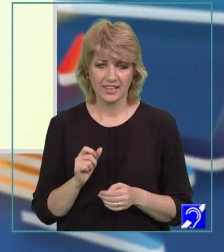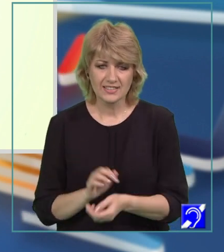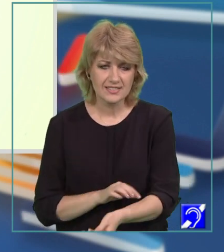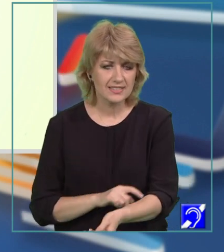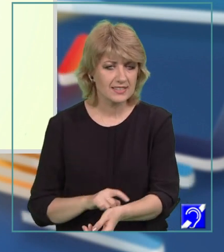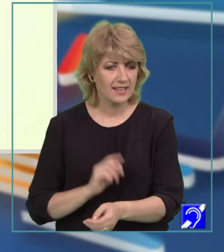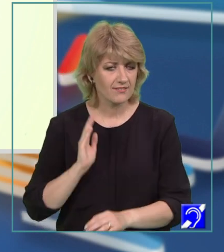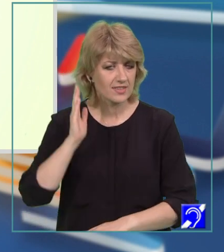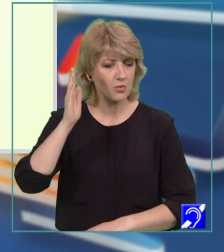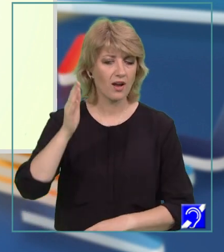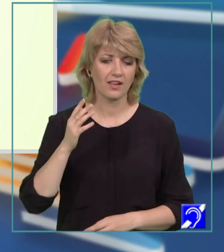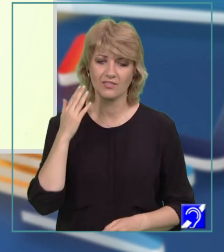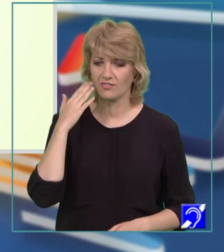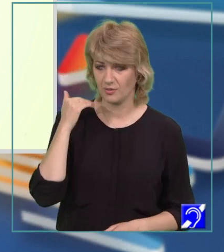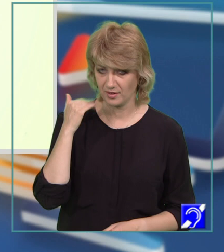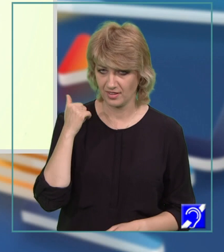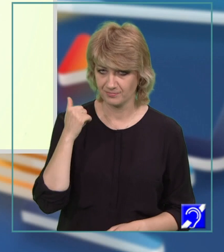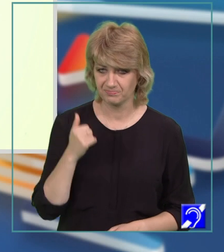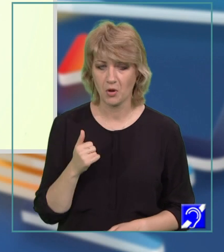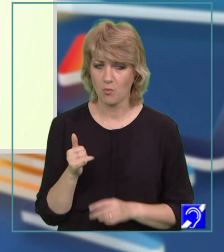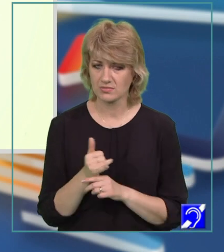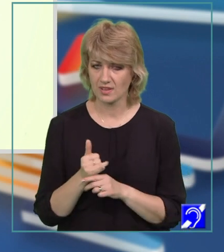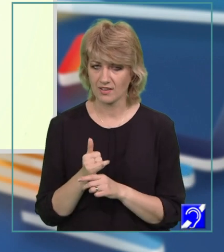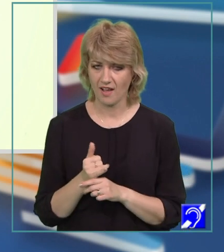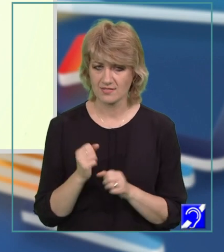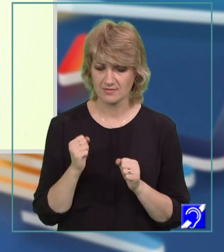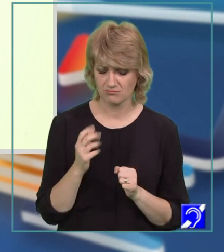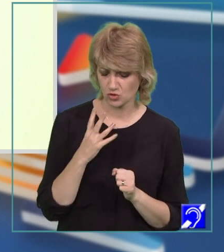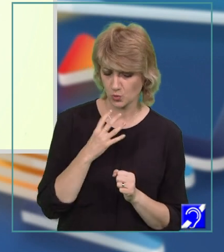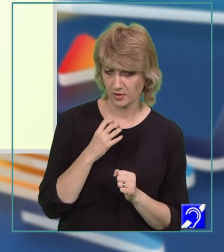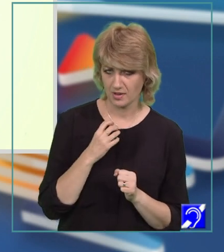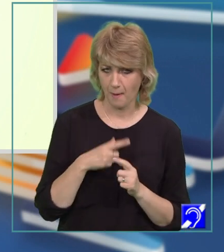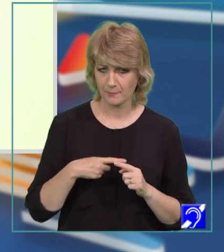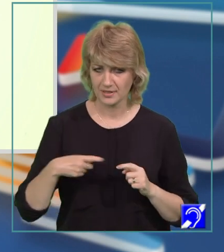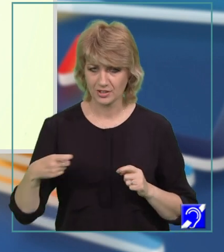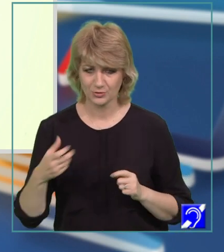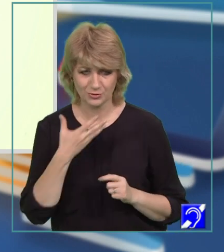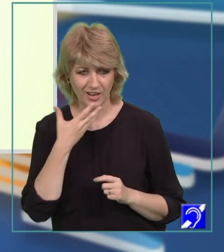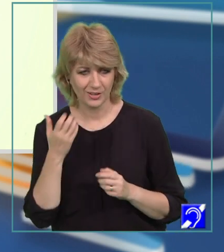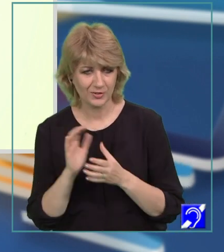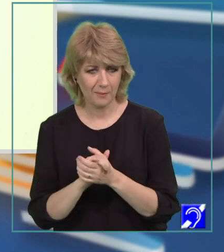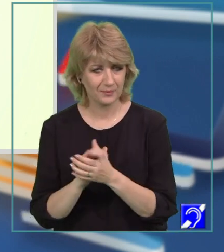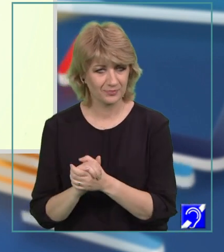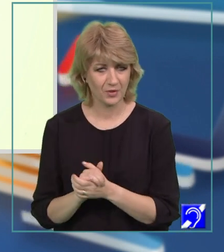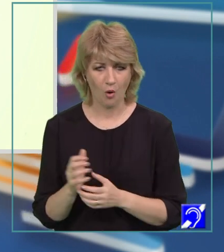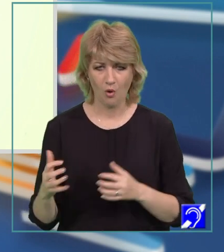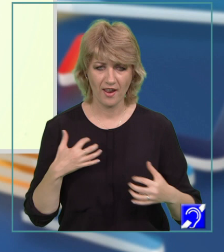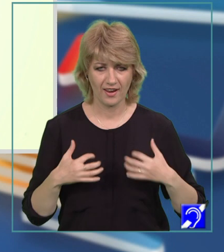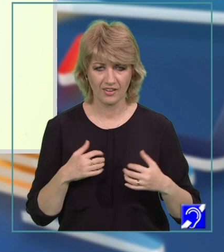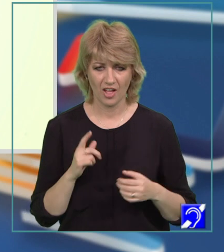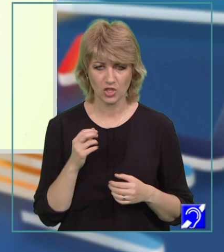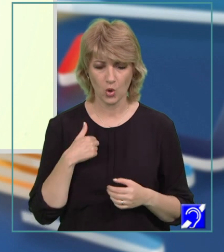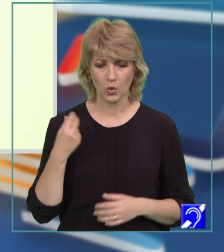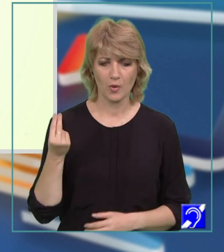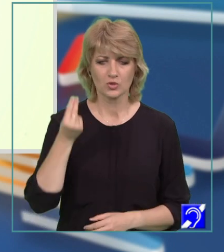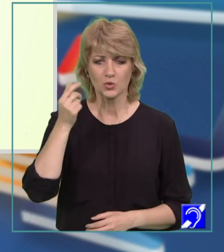viitoare femeie. Observa, ținea supărări, prelungea căldura împăcărilor. O enerva tonul meu superior,